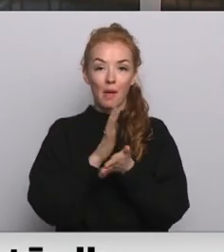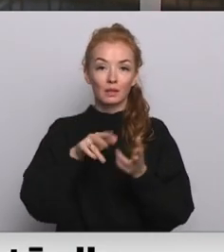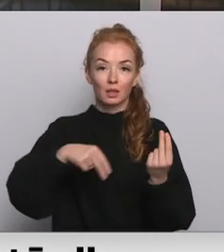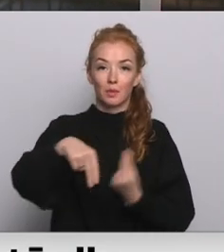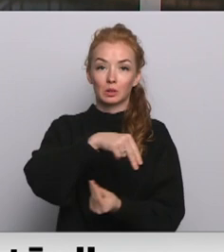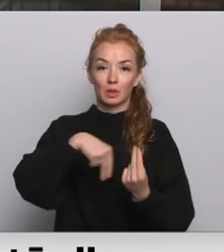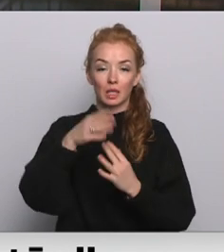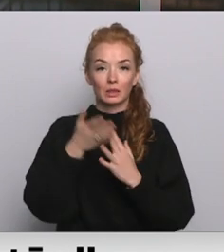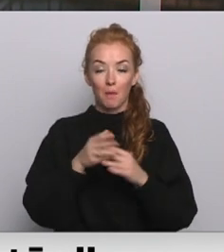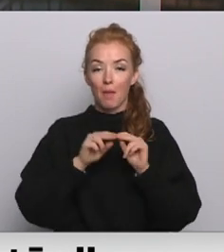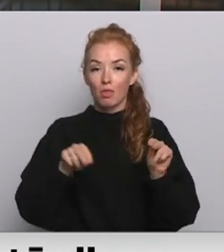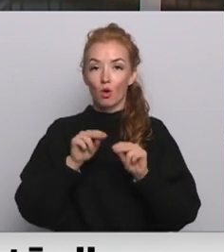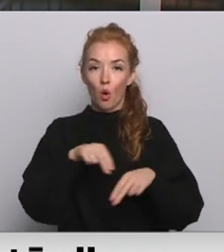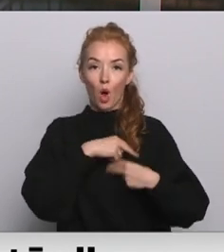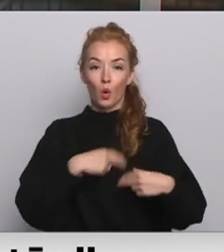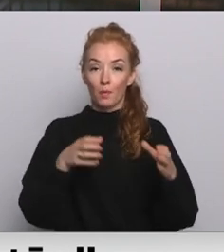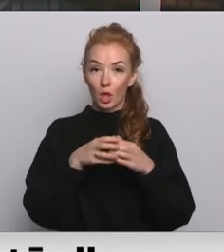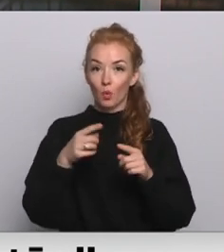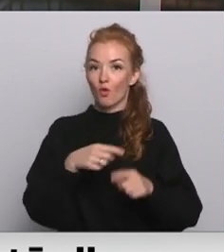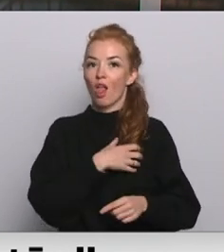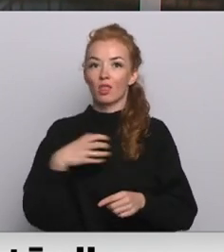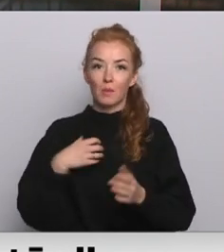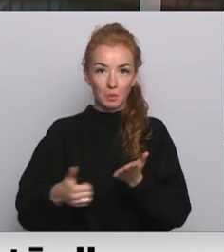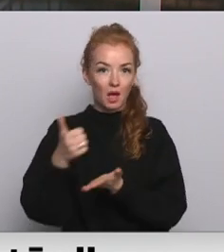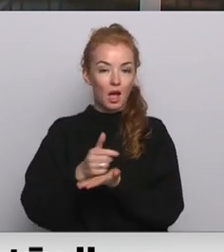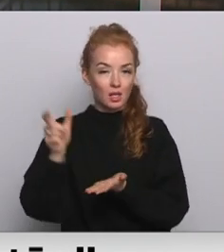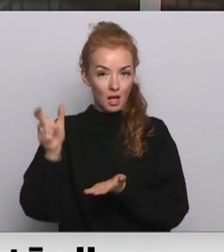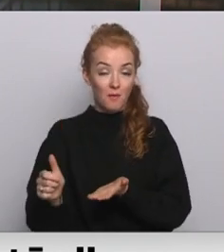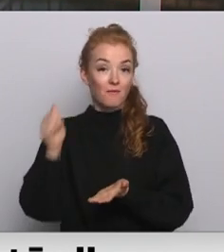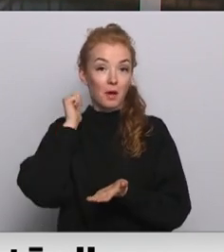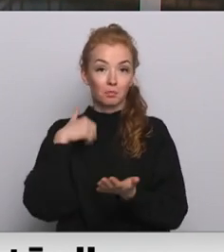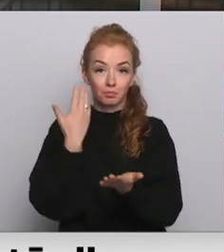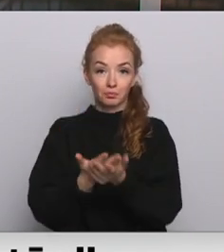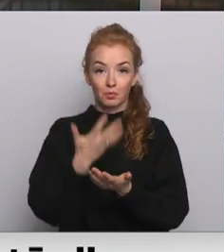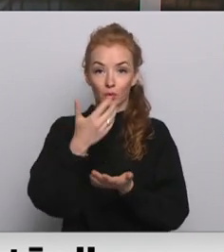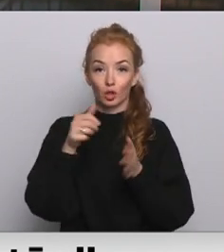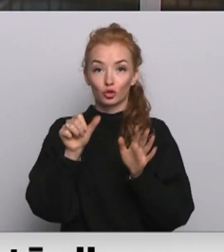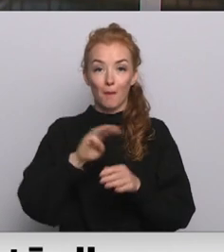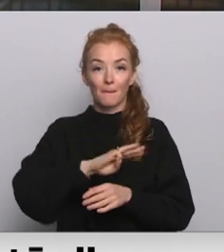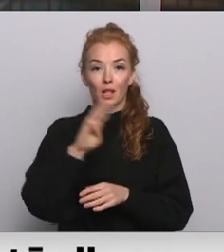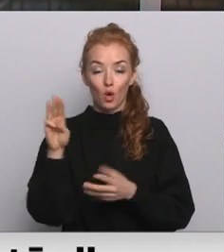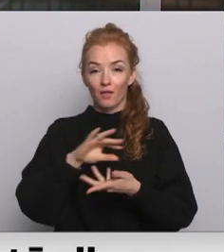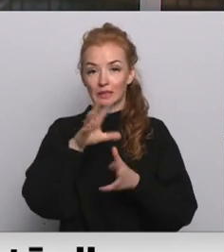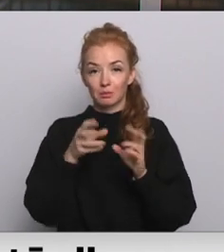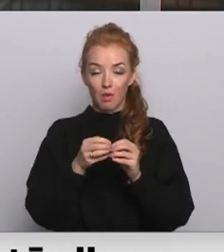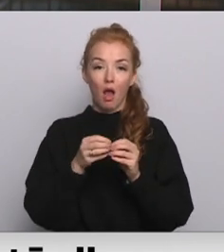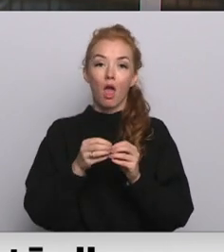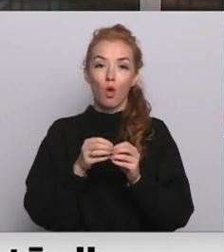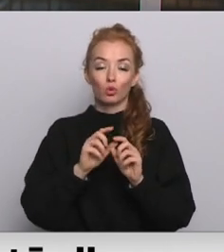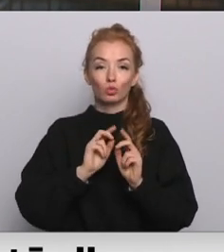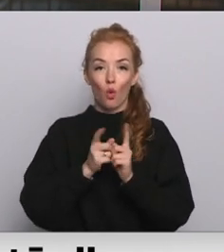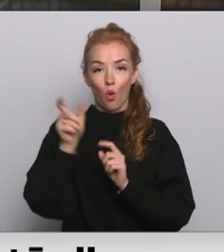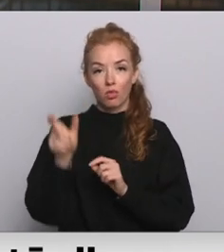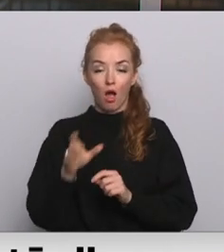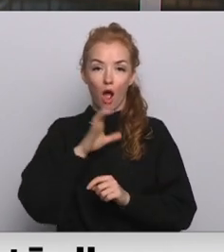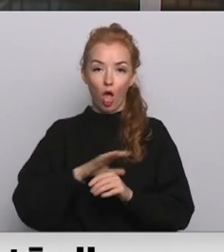pedagogu arotbiedrību un valdības pārstāvjiem. Vakar piedāvātos 56 miljonus eiro, vispārējās izglītības skolotāju algu celšanai